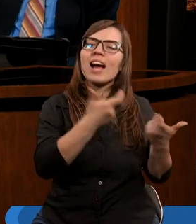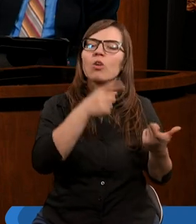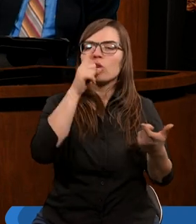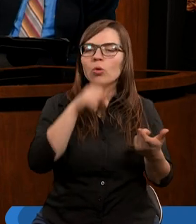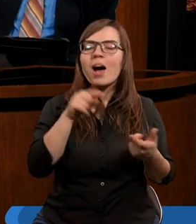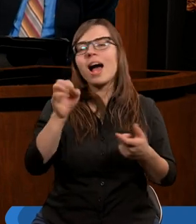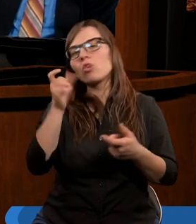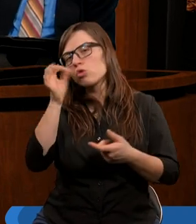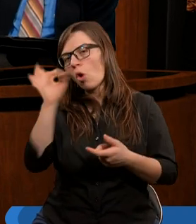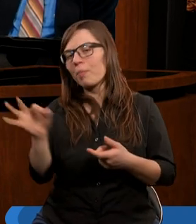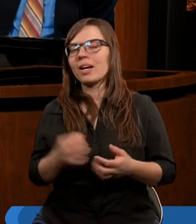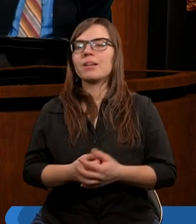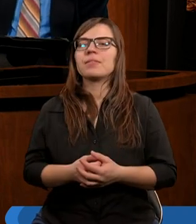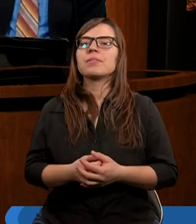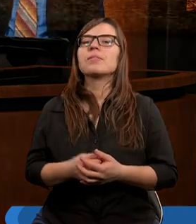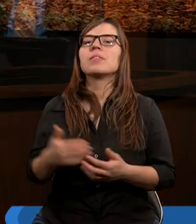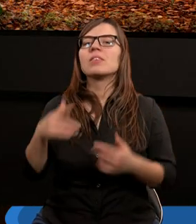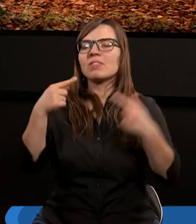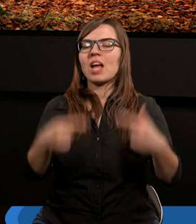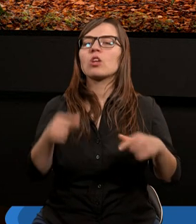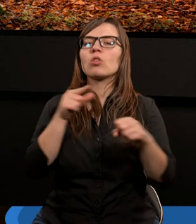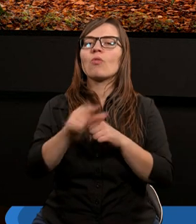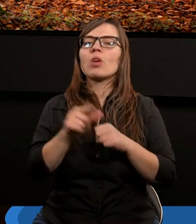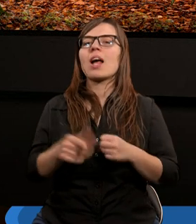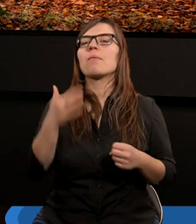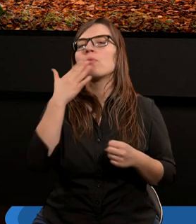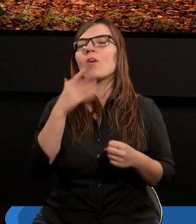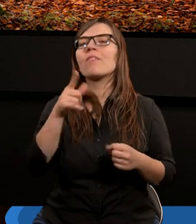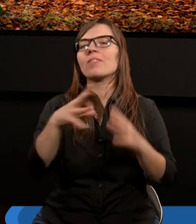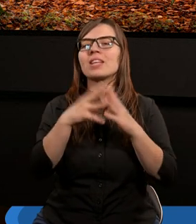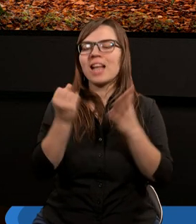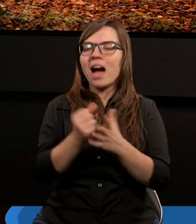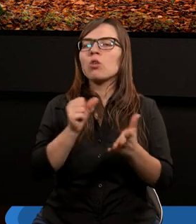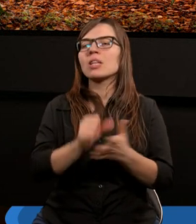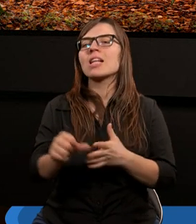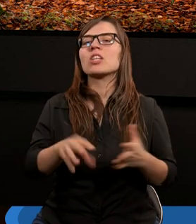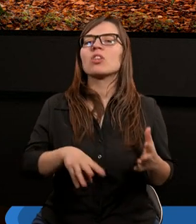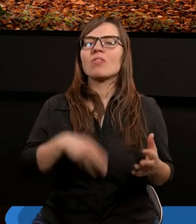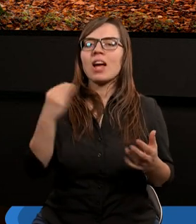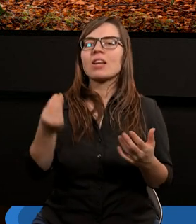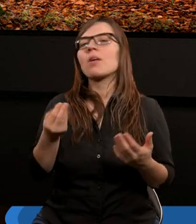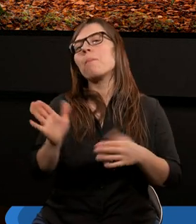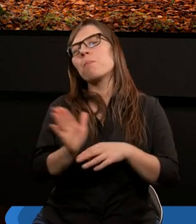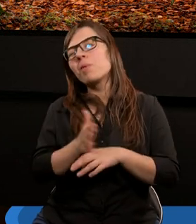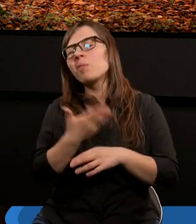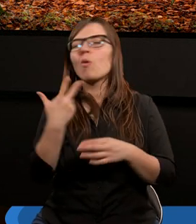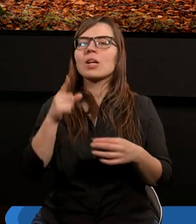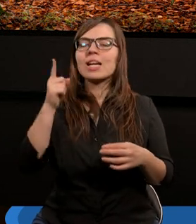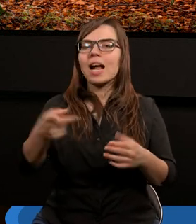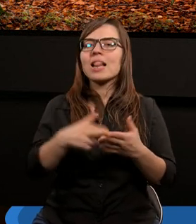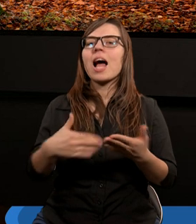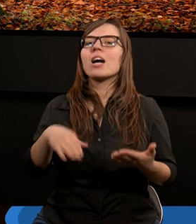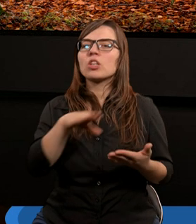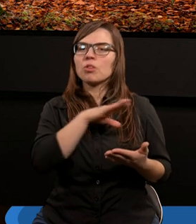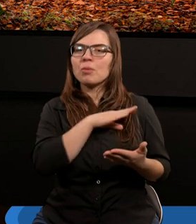może jesteś na polu minowym. I wiersz 12 mówi, tak więc zakon jest święty. Mimo, że mnie skazuje na